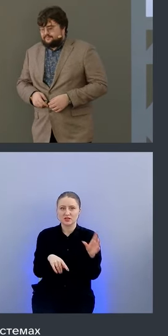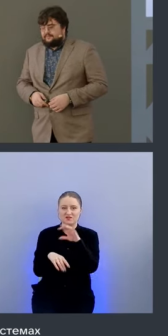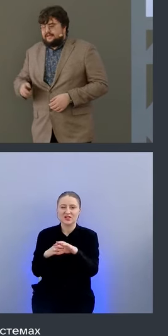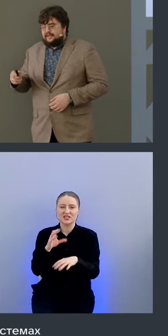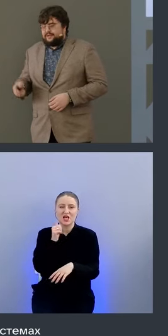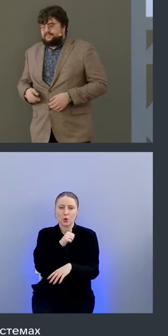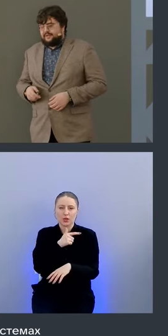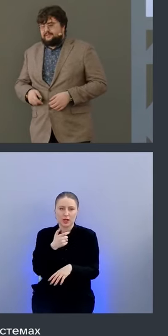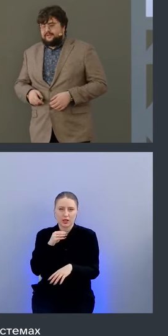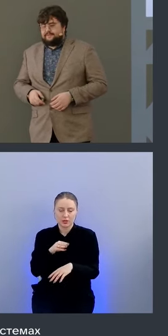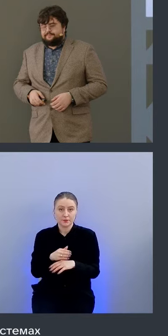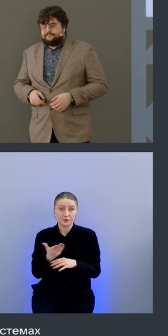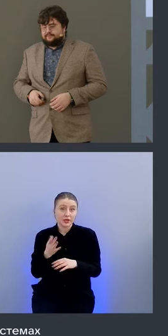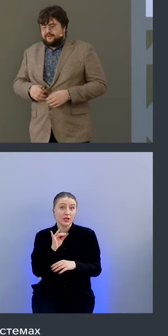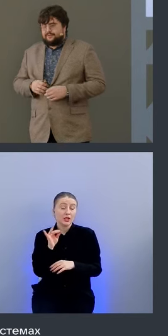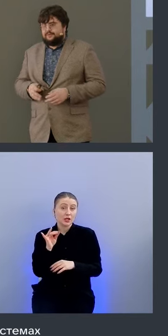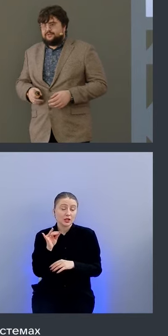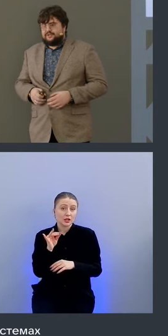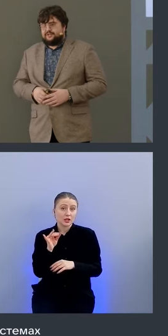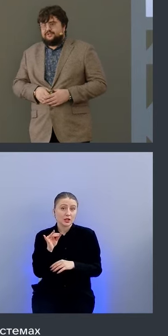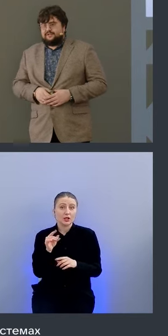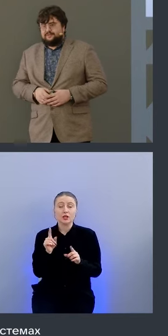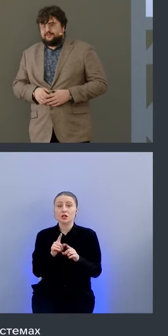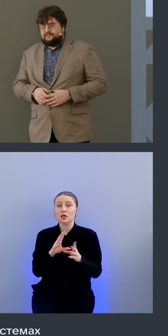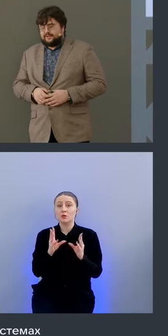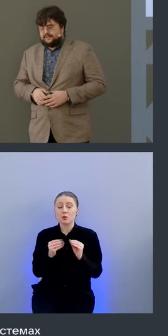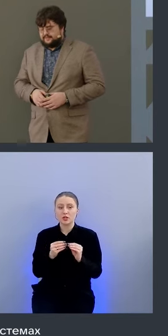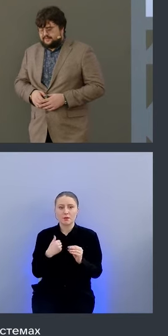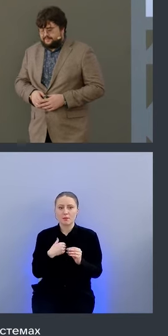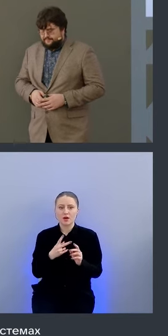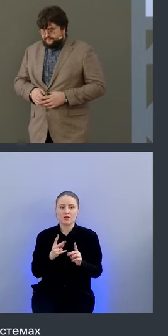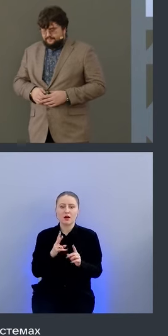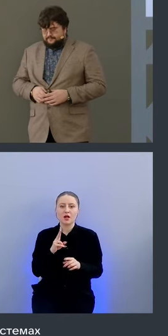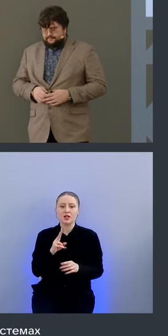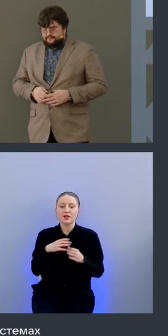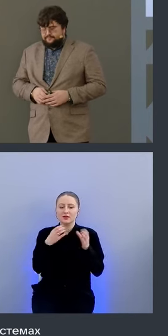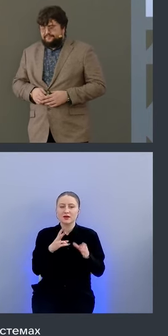и опять же при этом мы абсолютно совершенно не нагружаем никак кластера